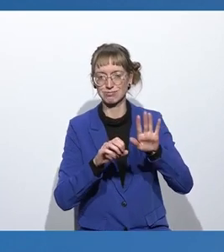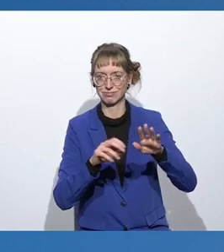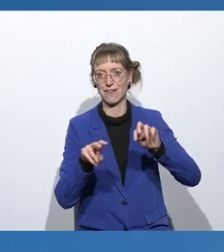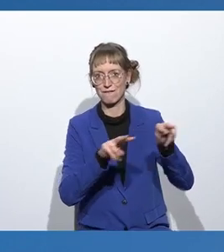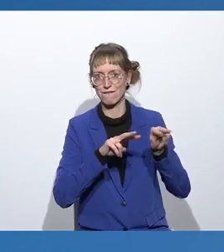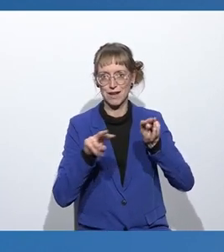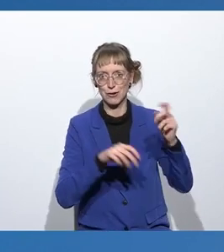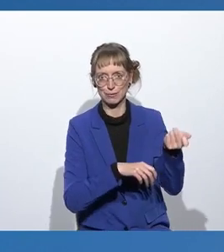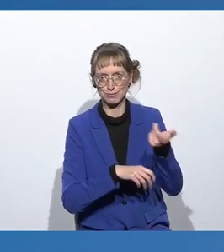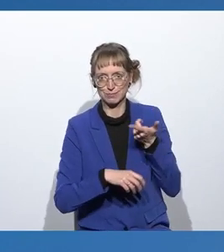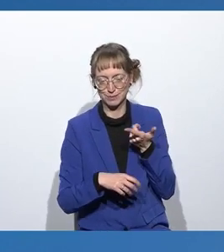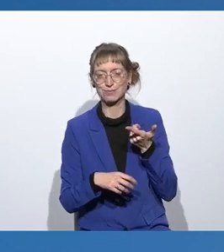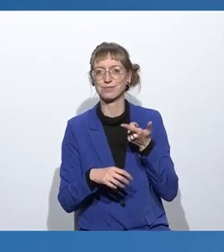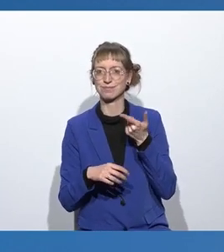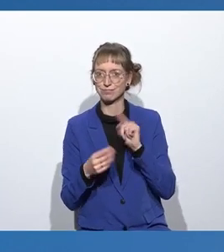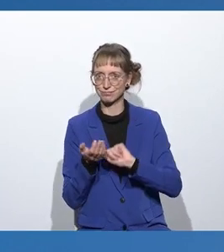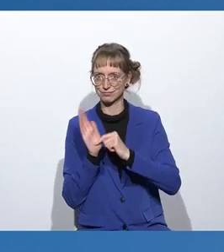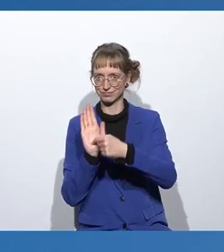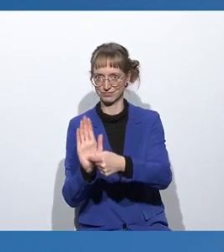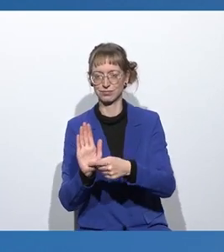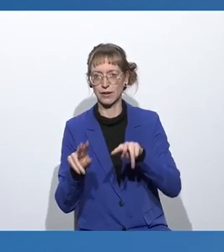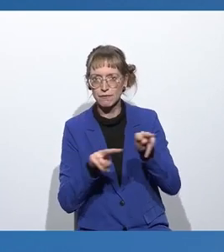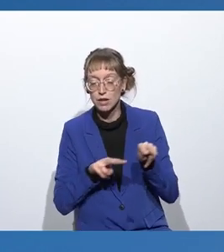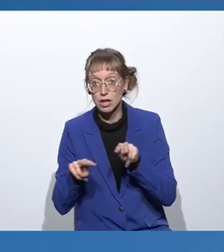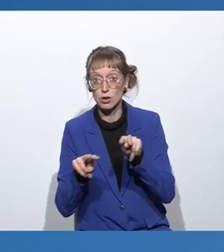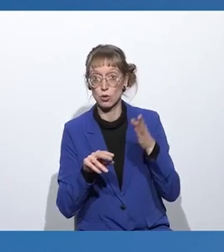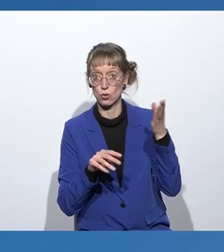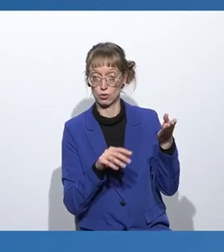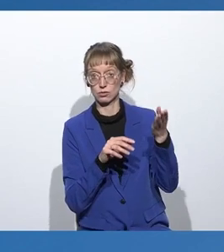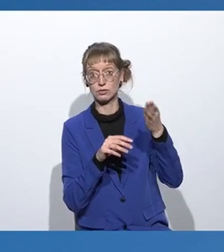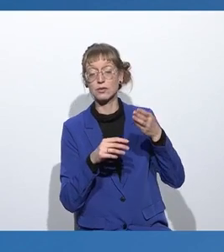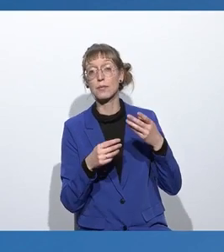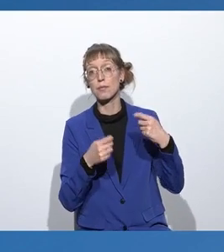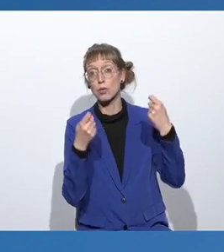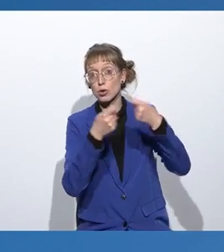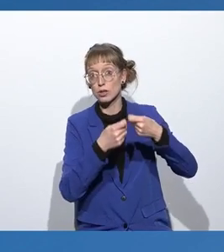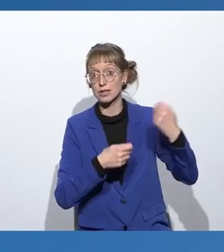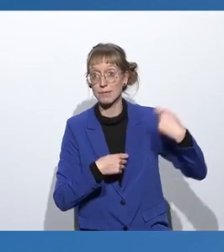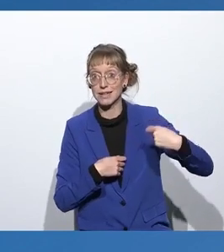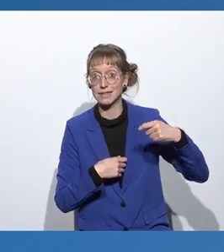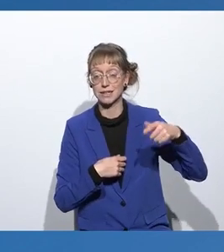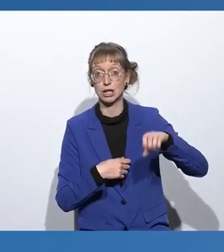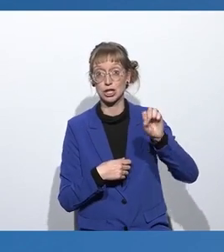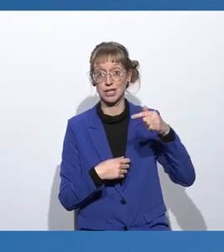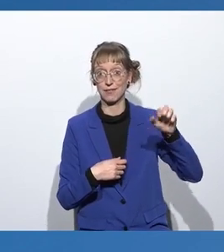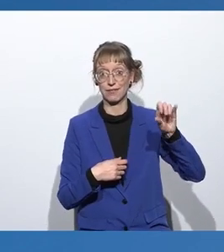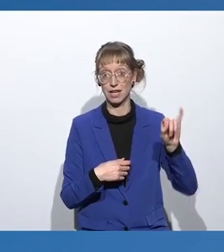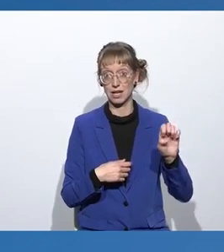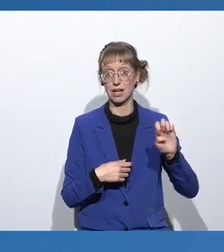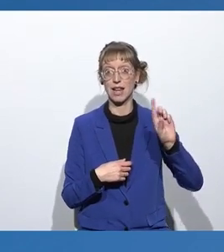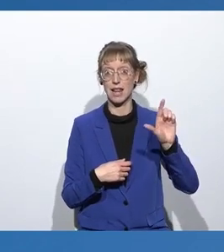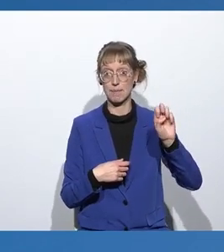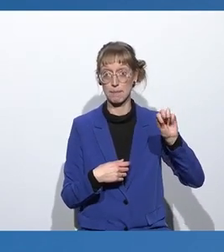zu diesem Thema geschickt hat. Hier ist das Video von Bundesministerin Steffi Lembke. Bitte sehr.